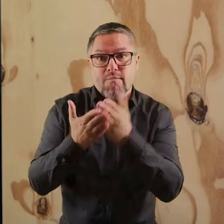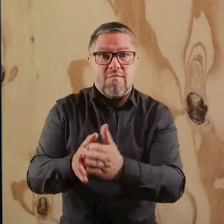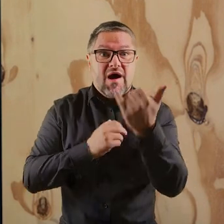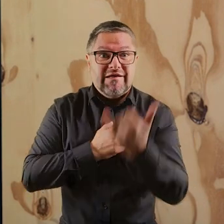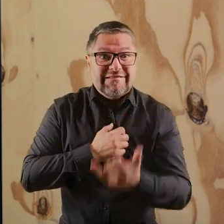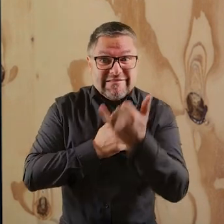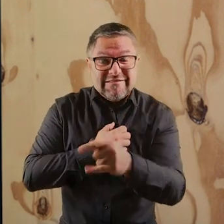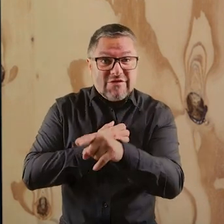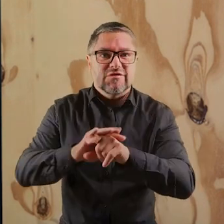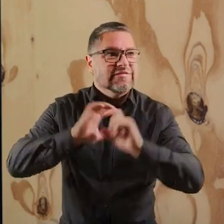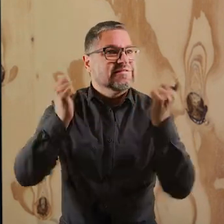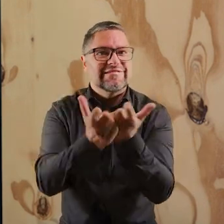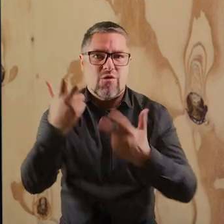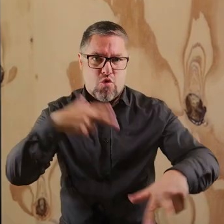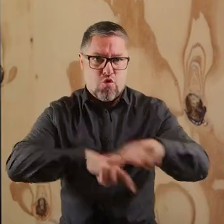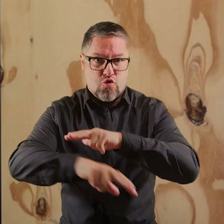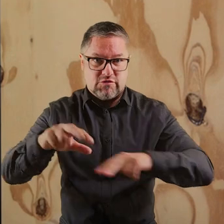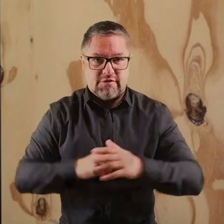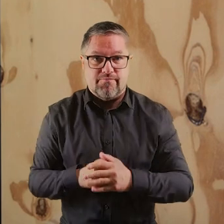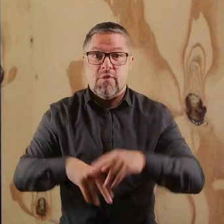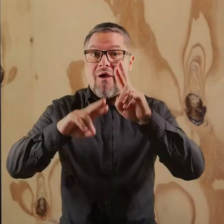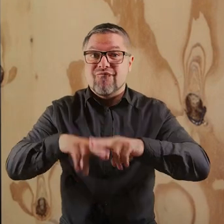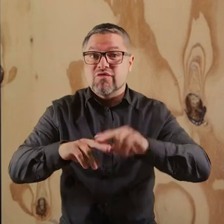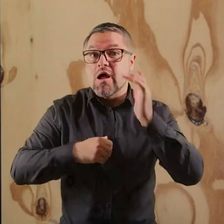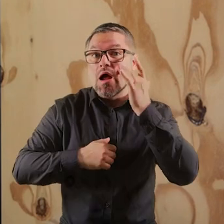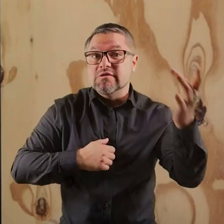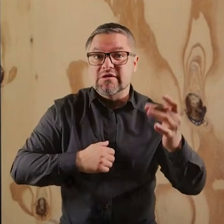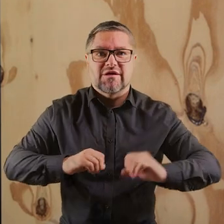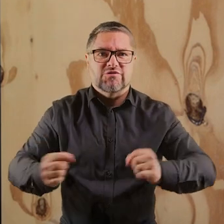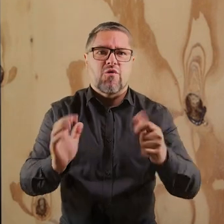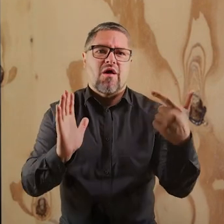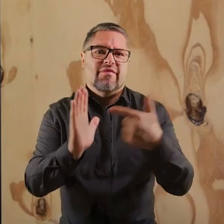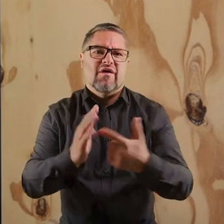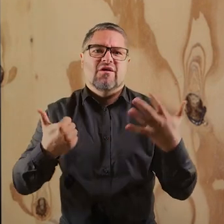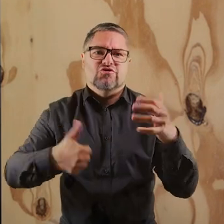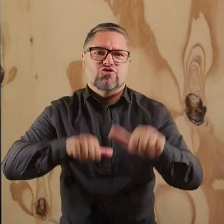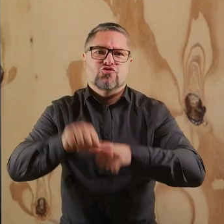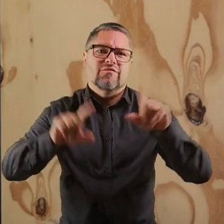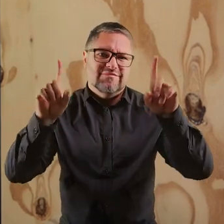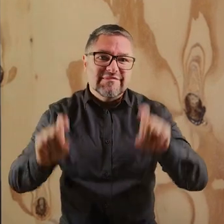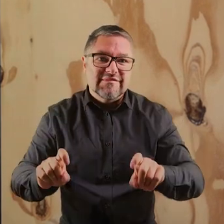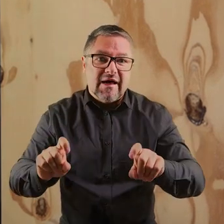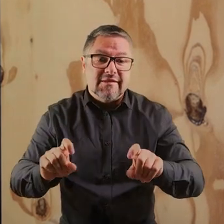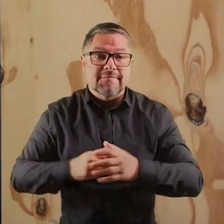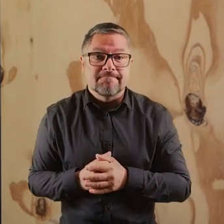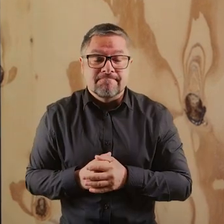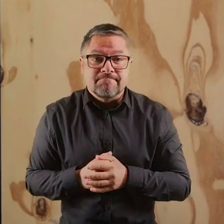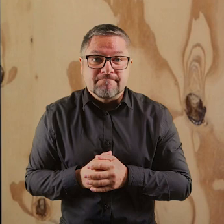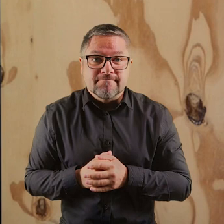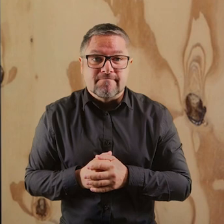i całej rodzinie. Fundacja Iskierka działa od 2006 roku i to,